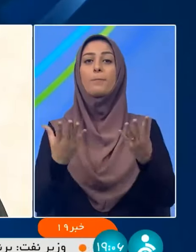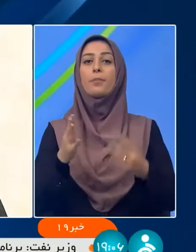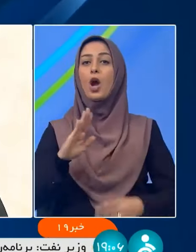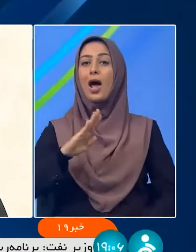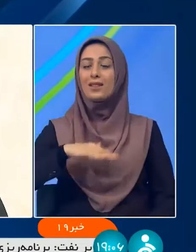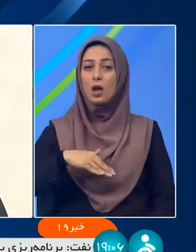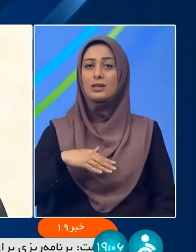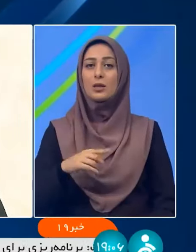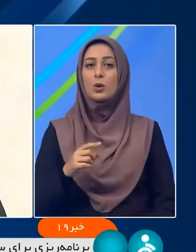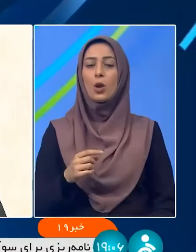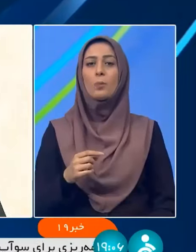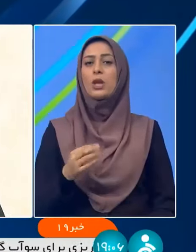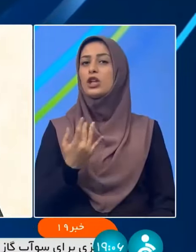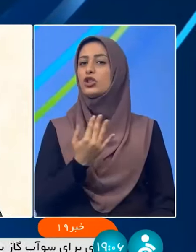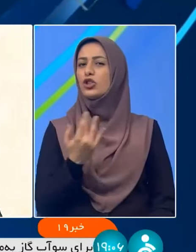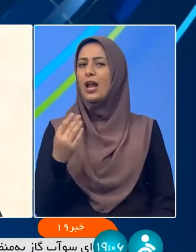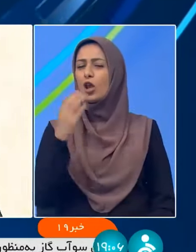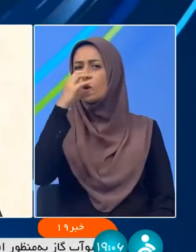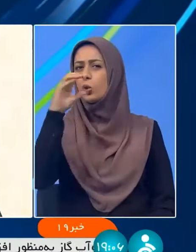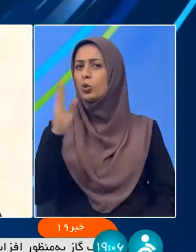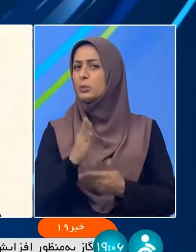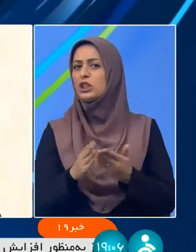بله کمبود چقدر کمبود داریم؟